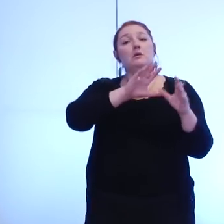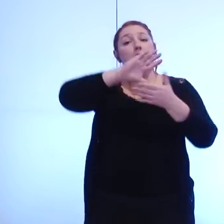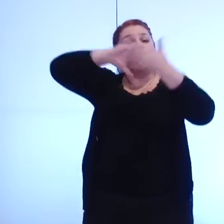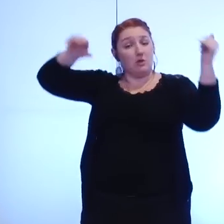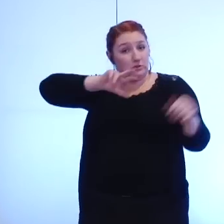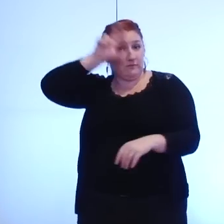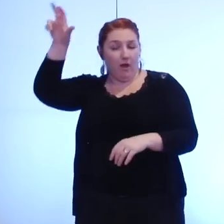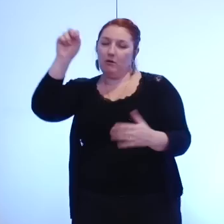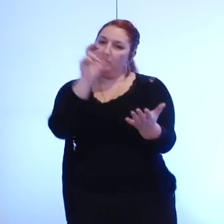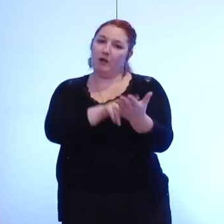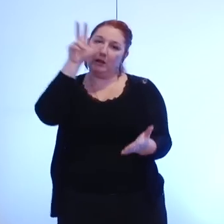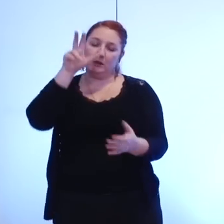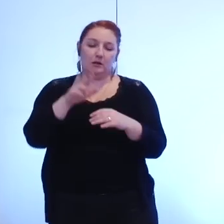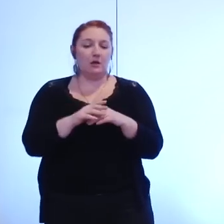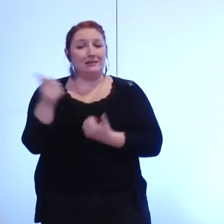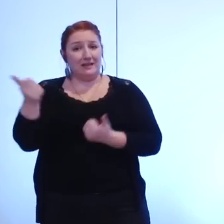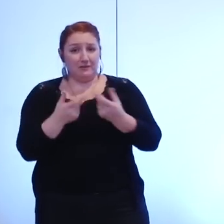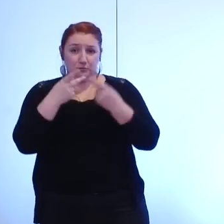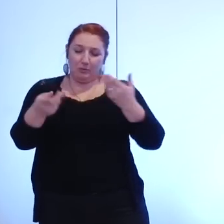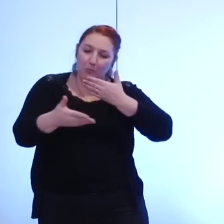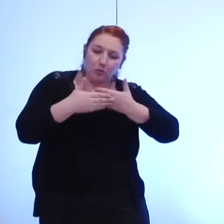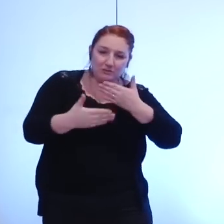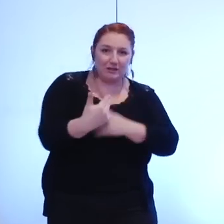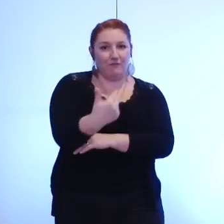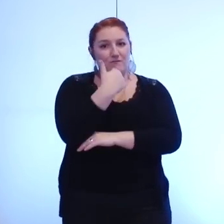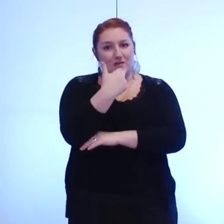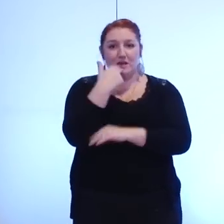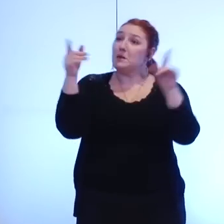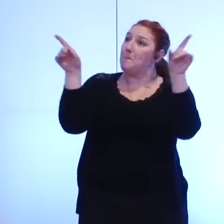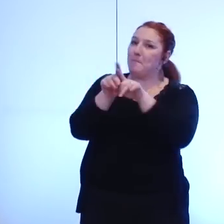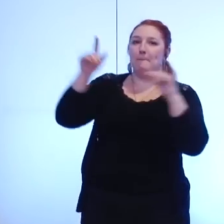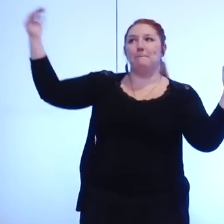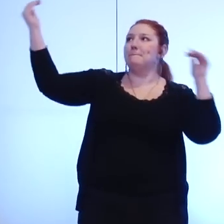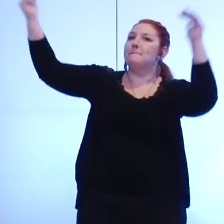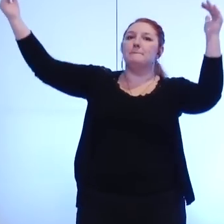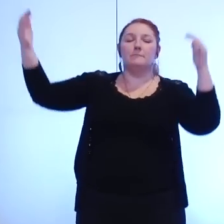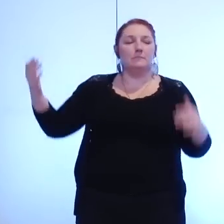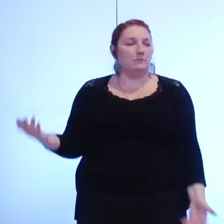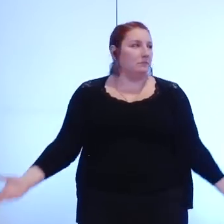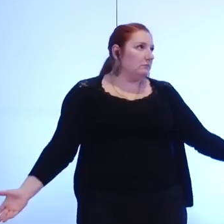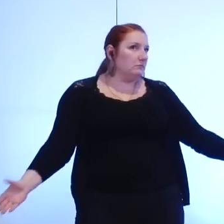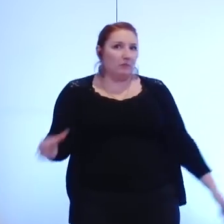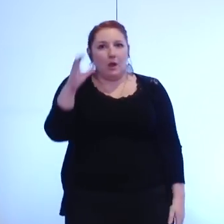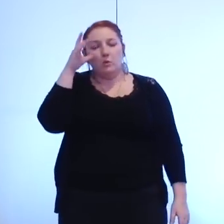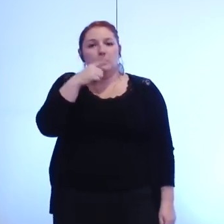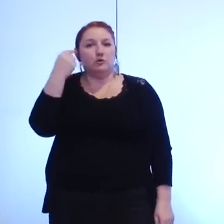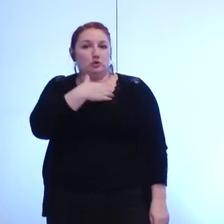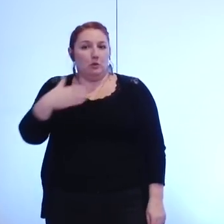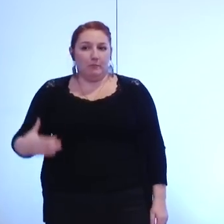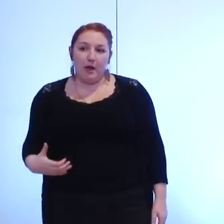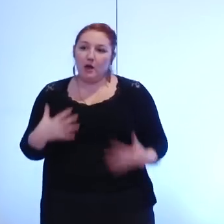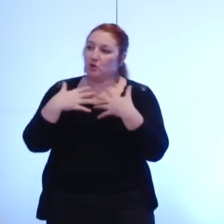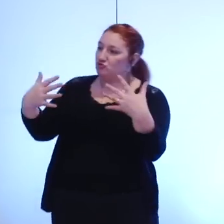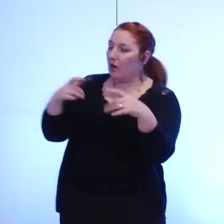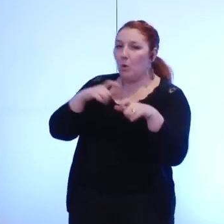la proximité des services publics soit aussi efficace qu'à l'échelle communale mais écoutez pour faire cela monsieur le maire pour faire cela mes